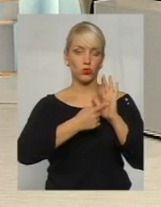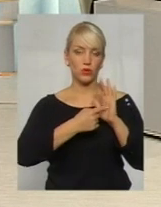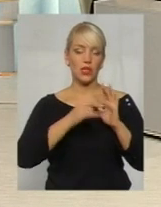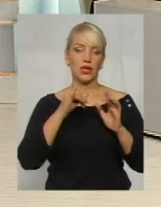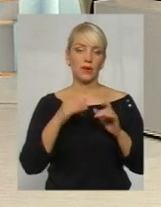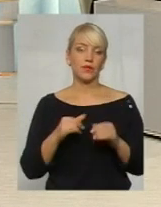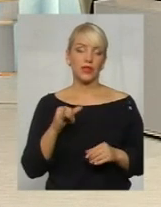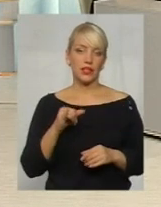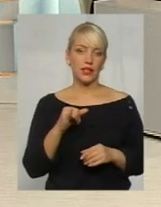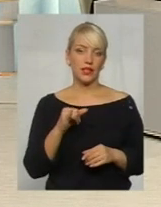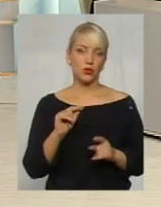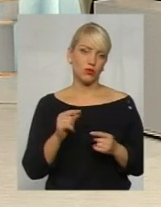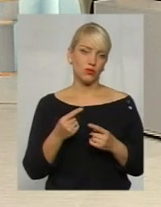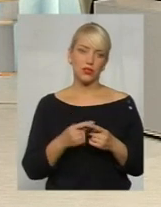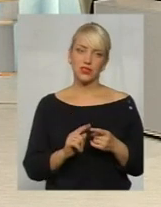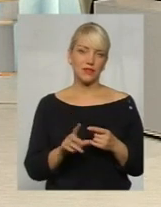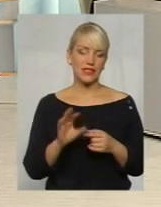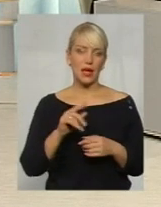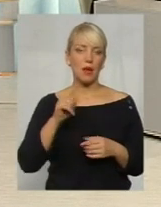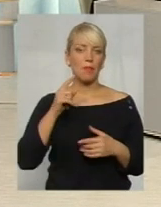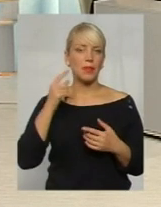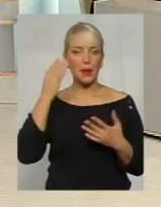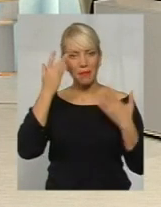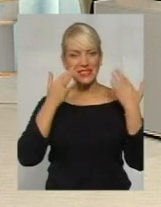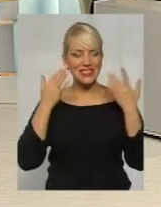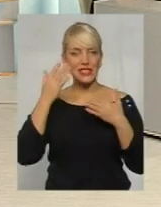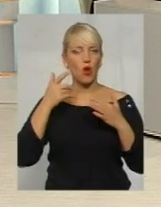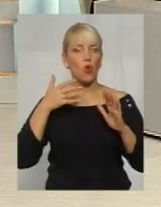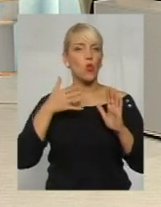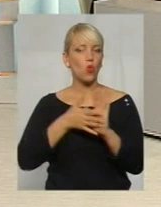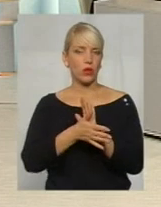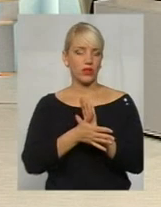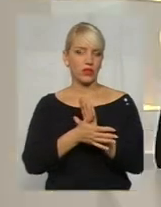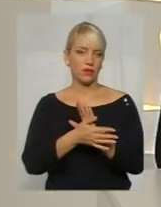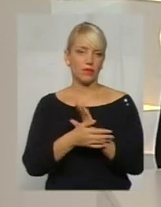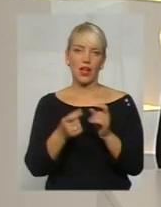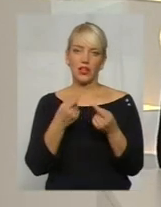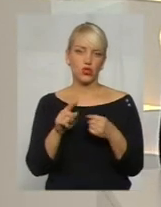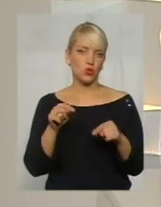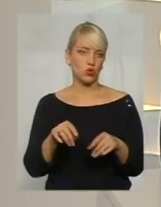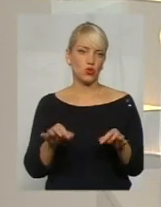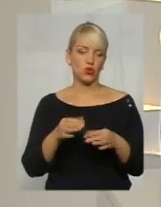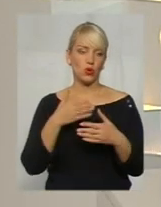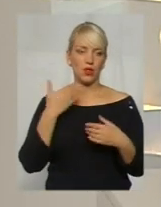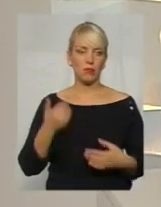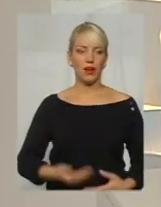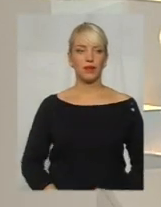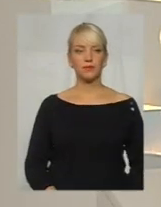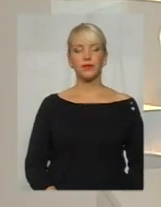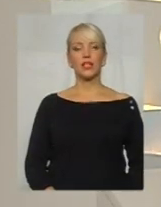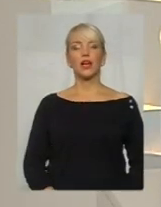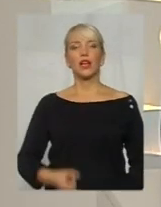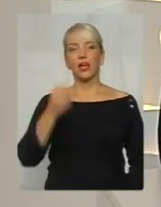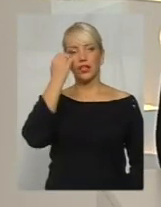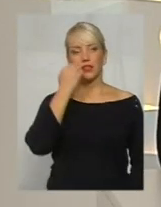це все психологія. Все психологія, і тут більше нічого нічого немає. Дякую, пане